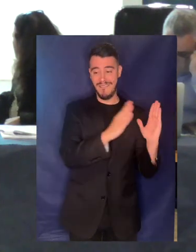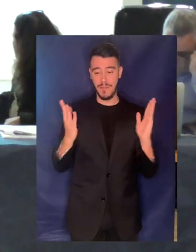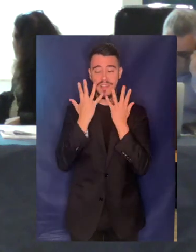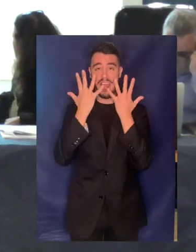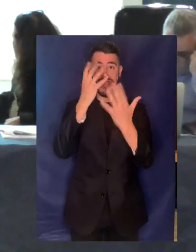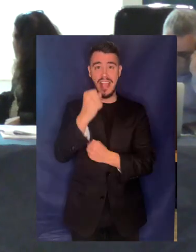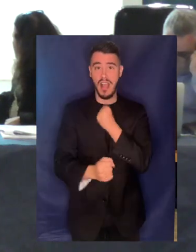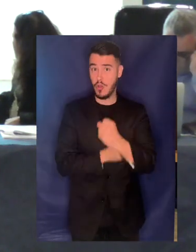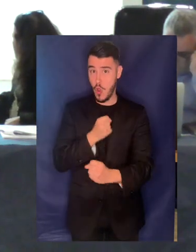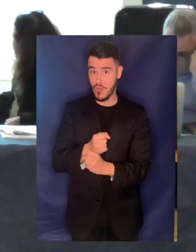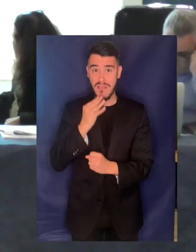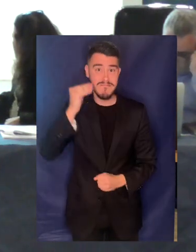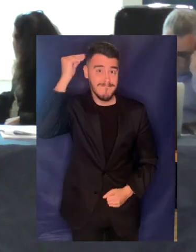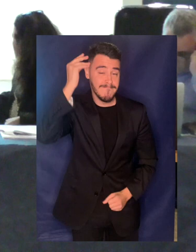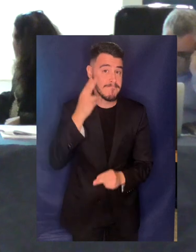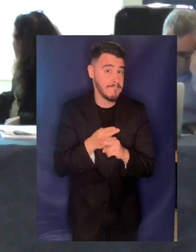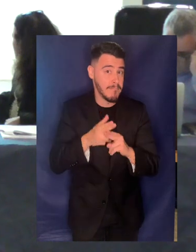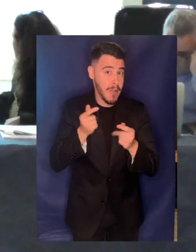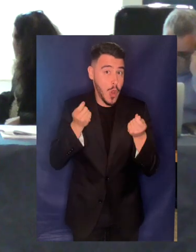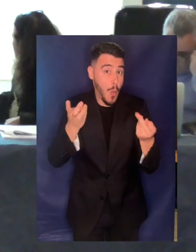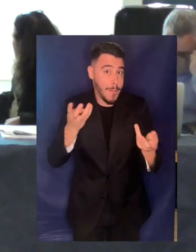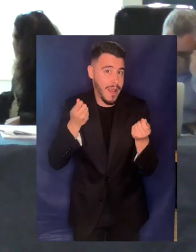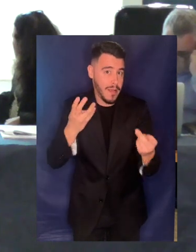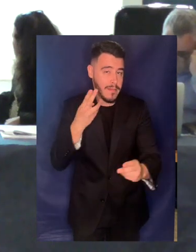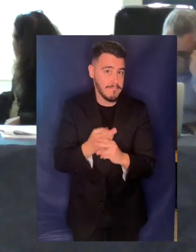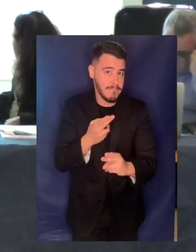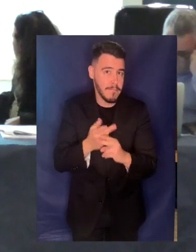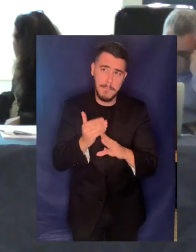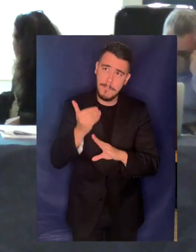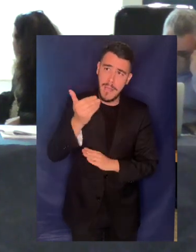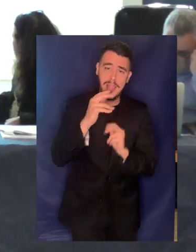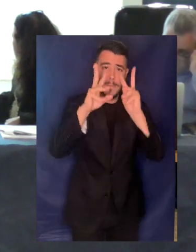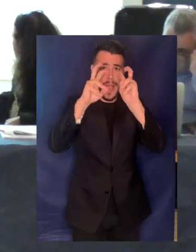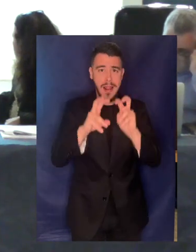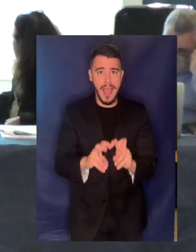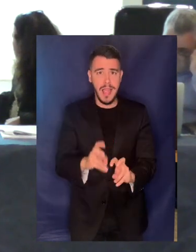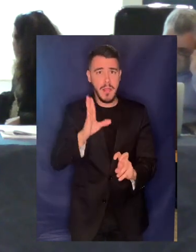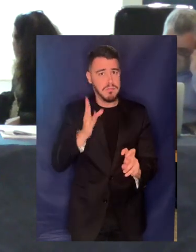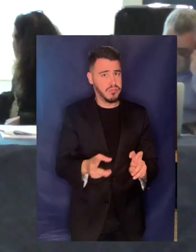πρέπει να σας μείνουν αυτά τα νούμερα θα τα δείτε και μέσα στη μελέτη με πιο μεγάλη λεπτομέρεια